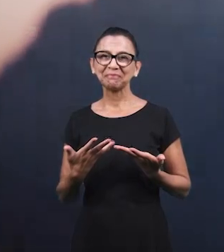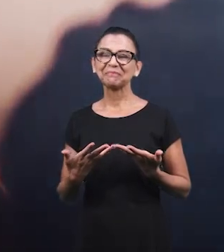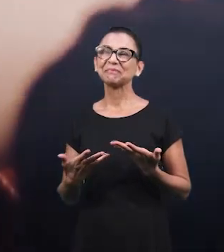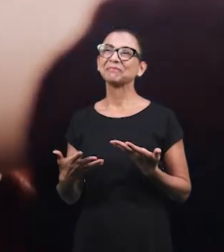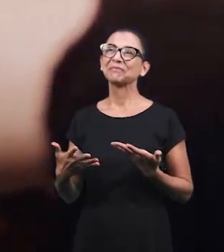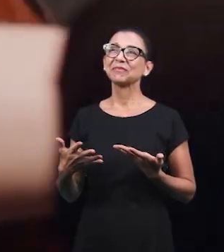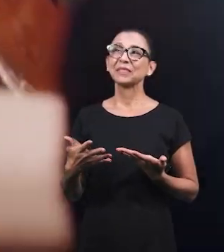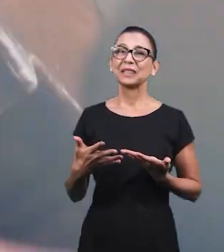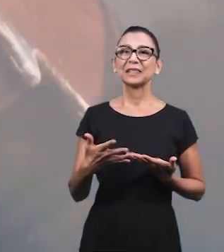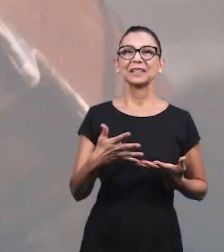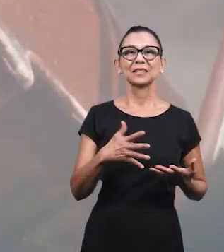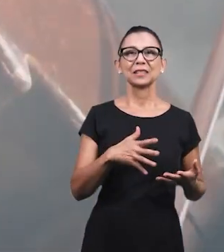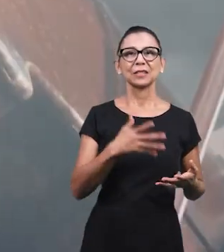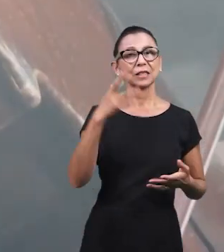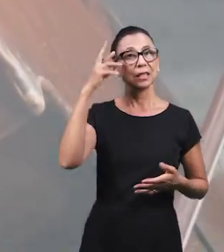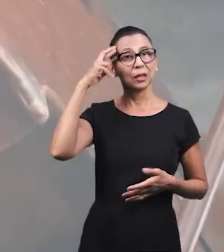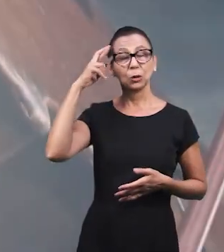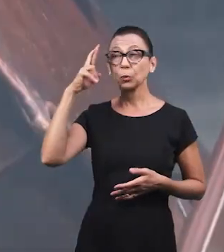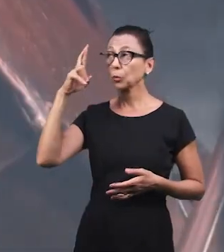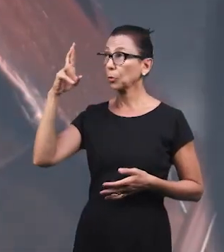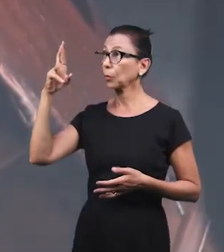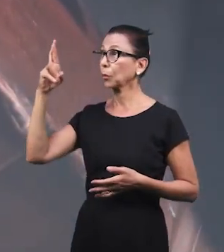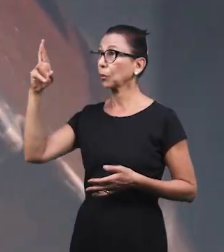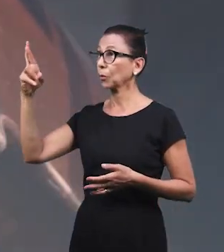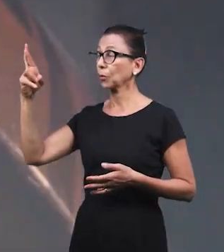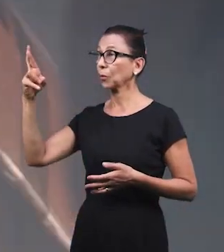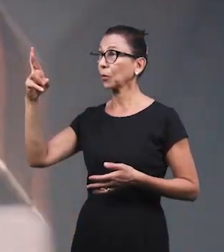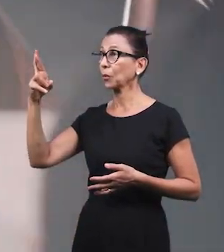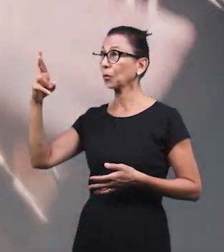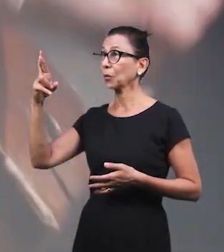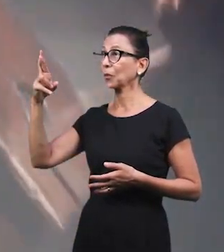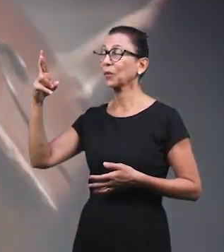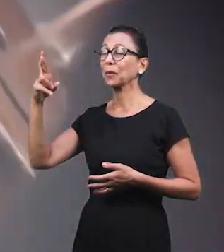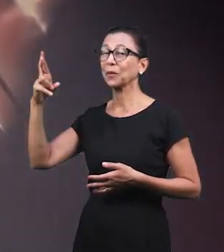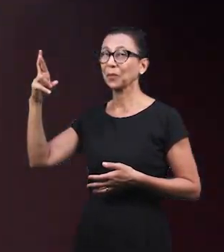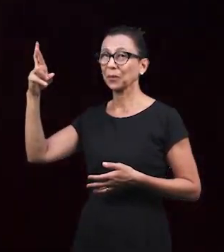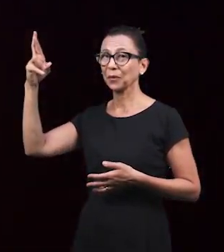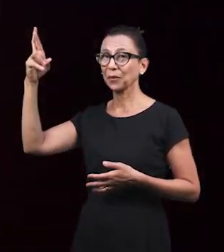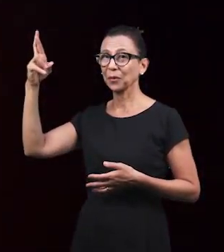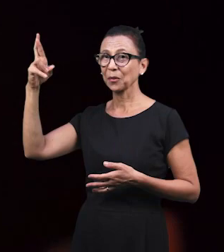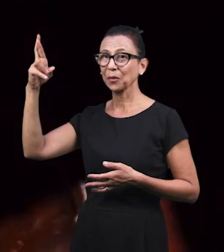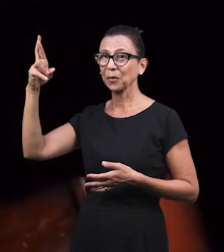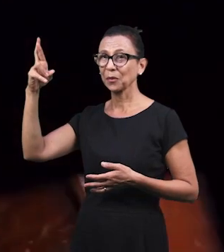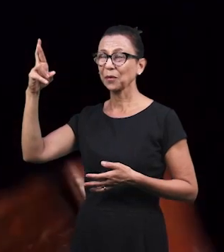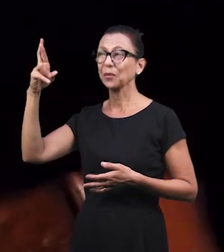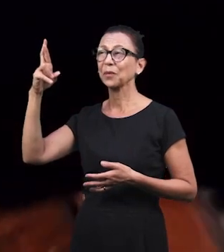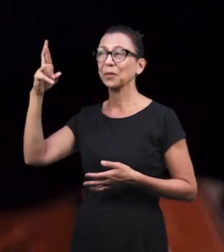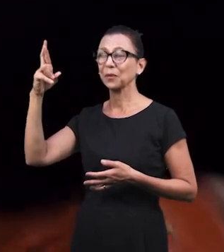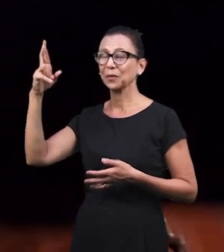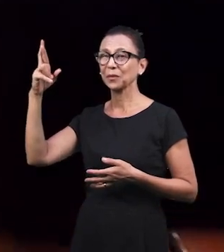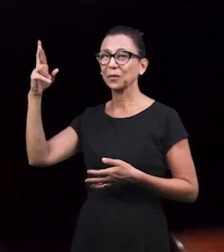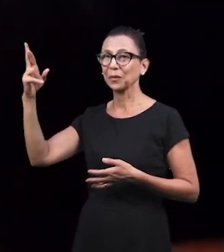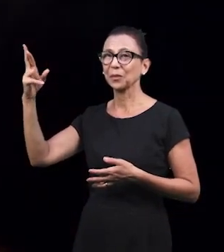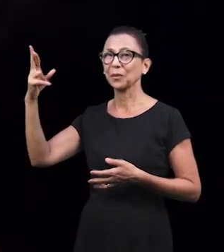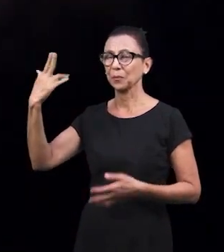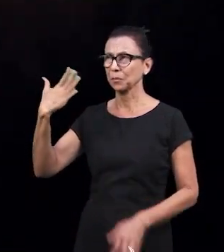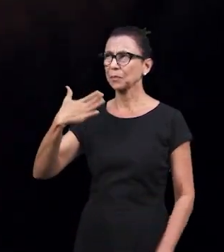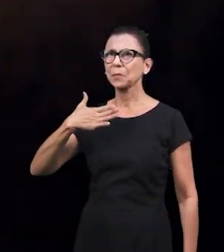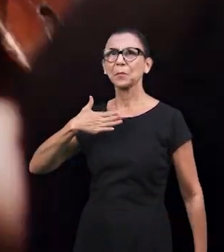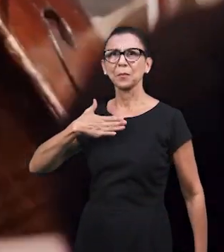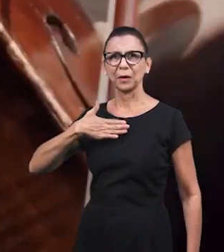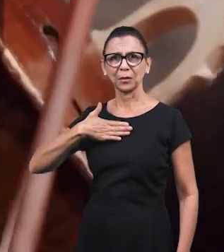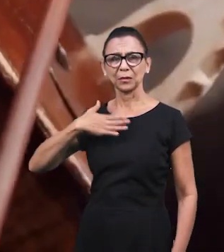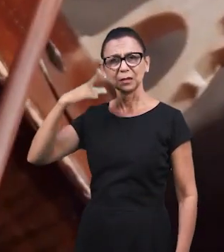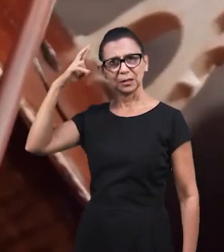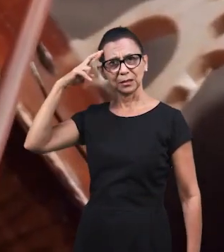хочу дать тебе Господин мой